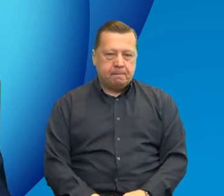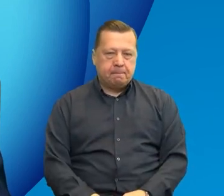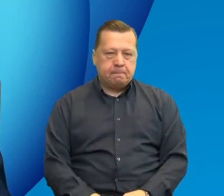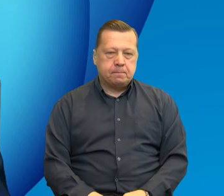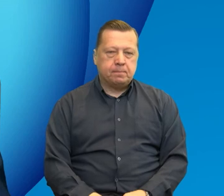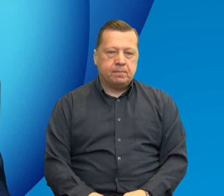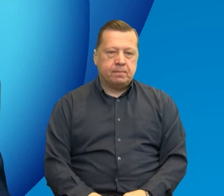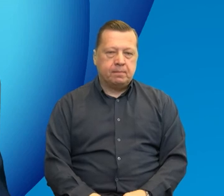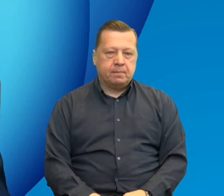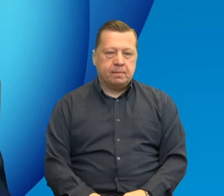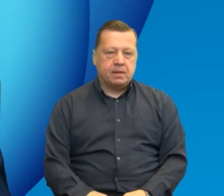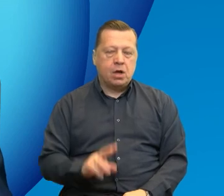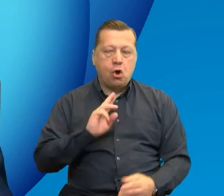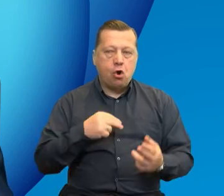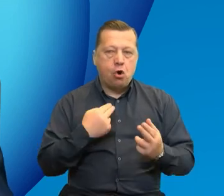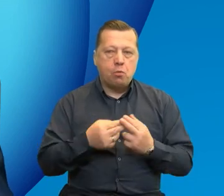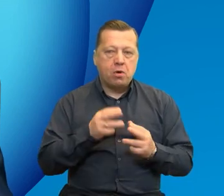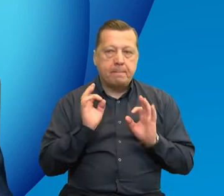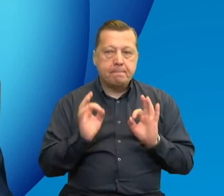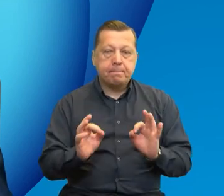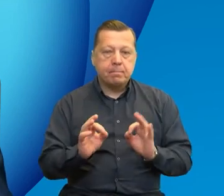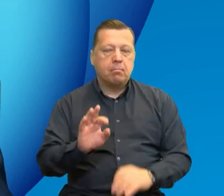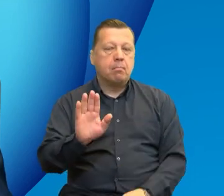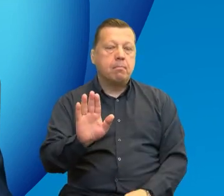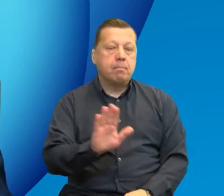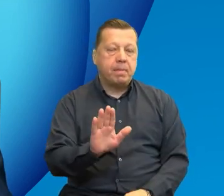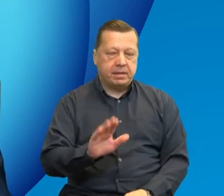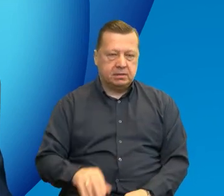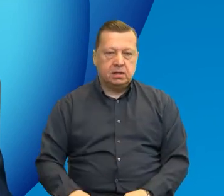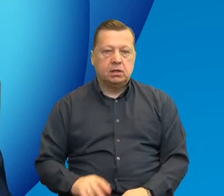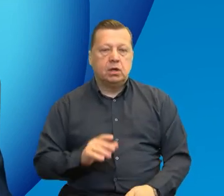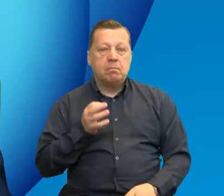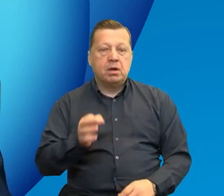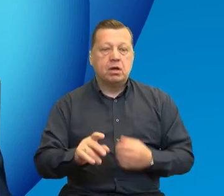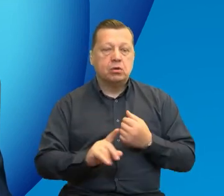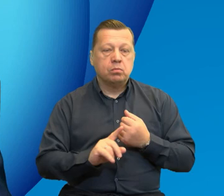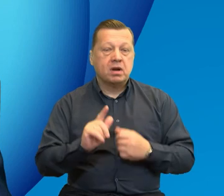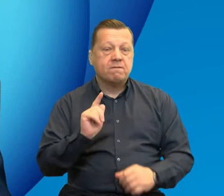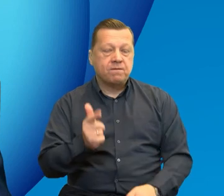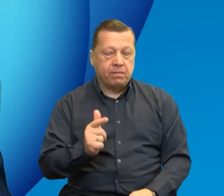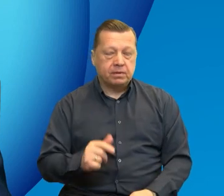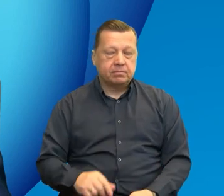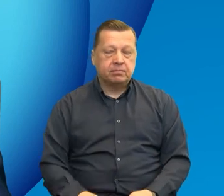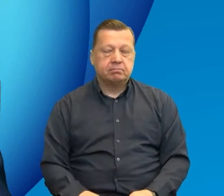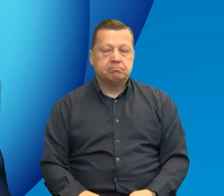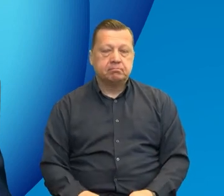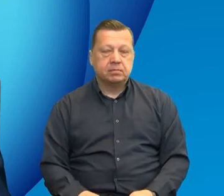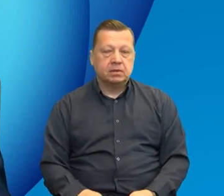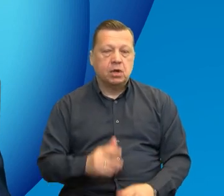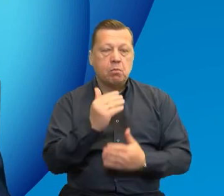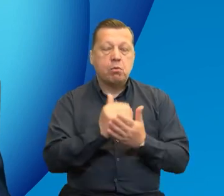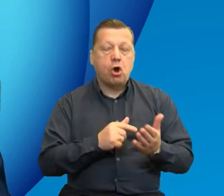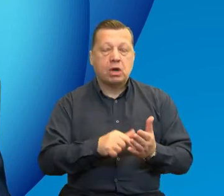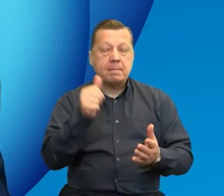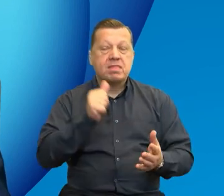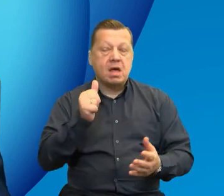profilową numerem B. Pytanie numer dwa dotyczyło nazwy